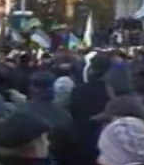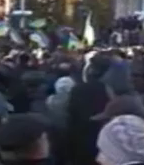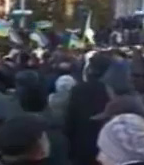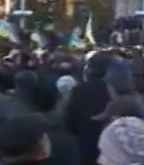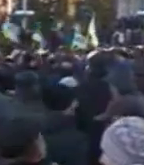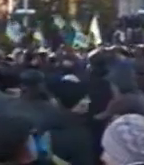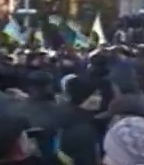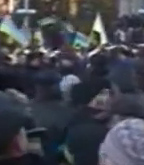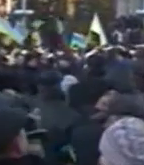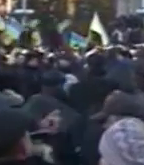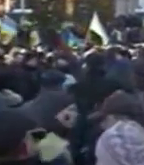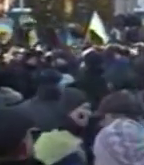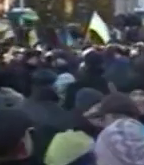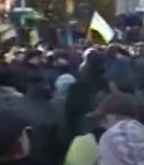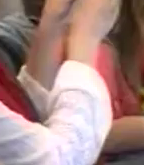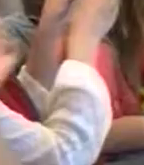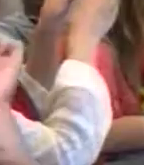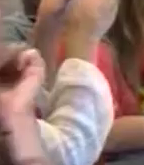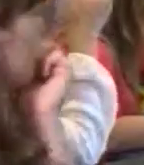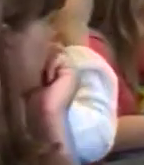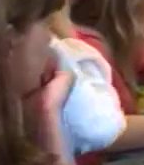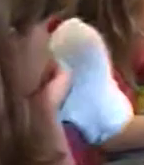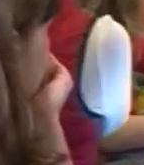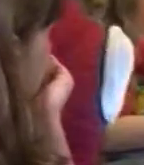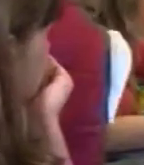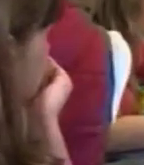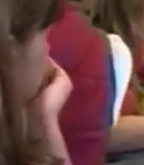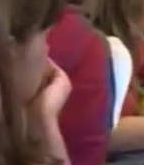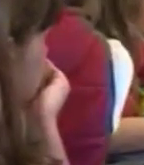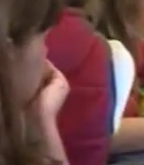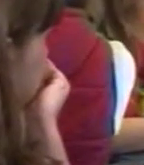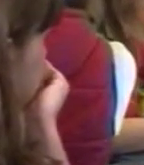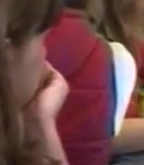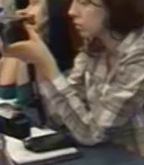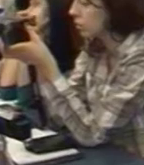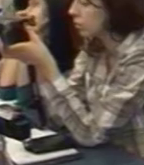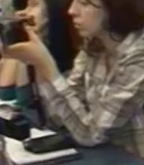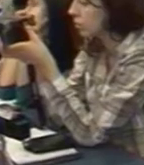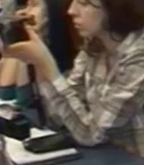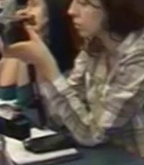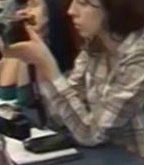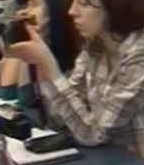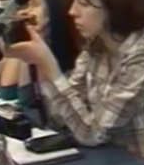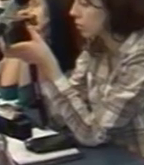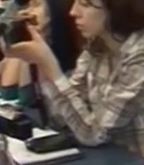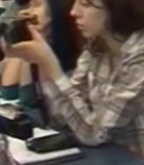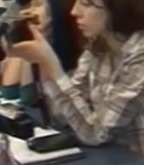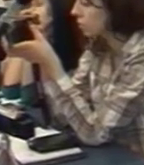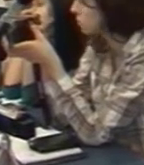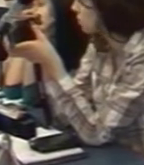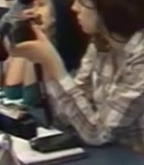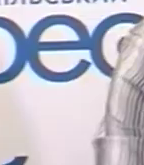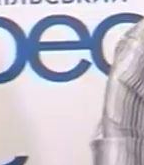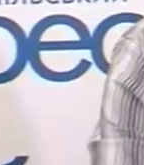Громадськість краю вимагала ретельного звітування, представлення усіх документів щодо збору, обліку і видачі коштів. Це є,